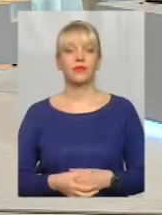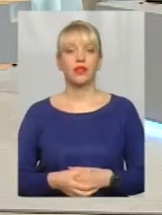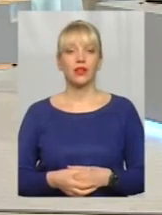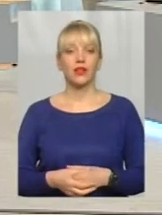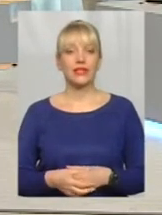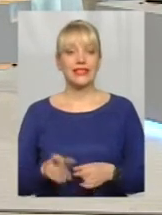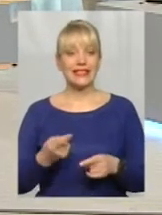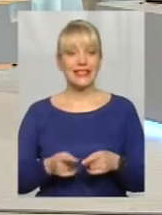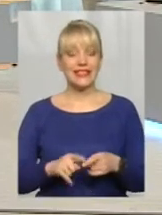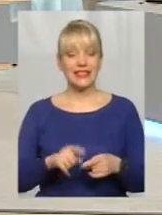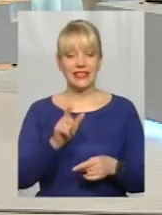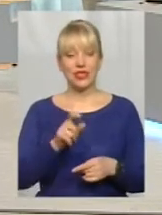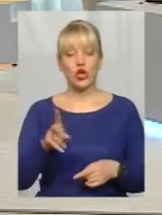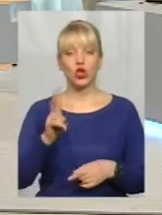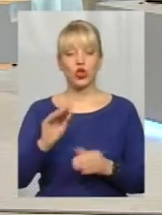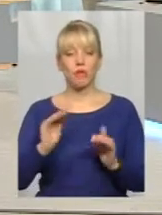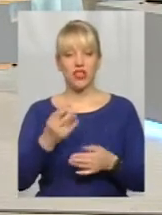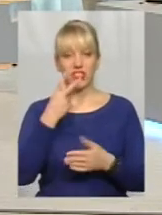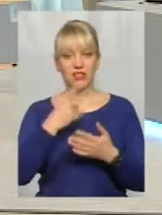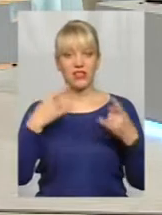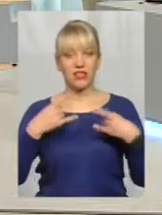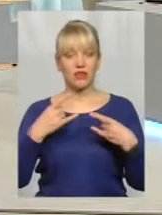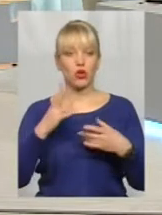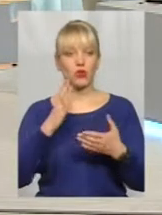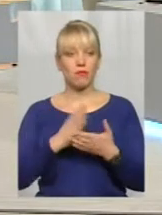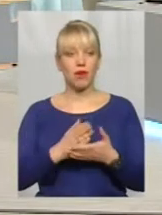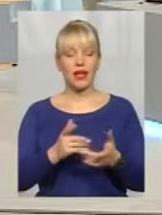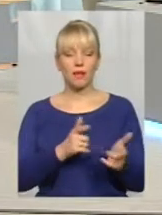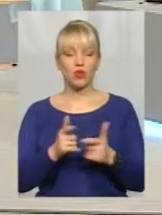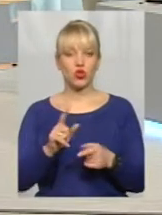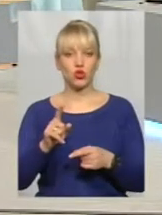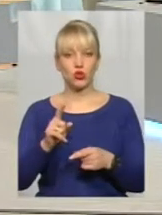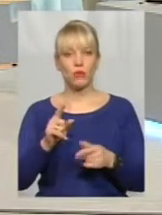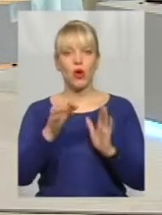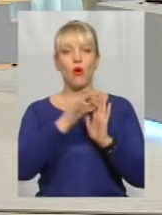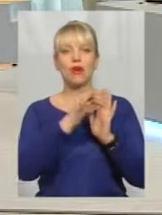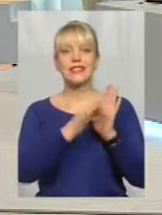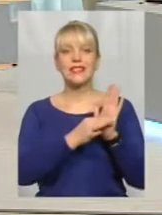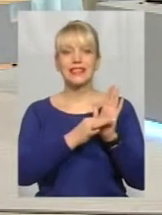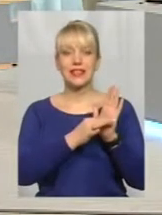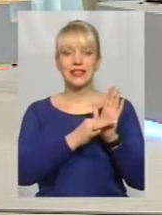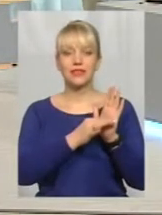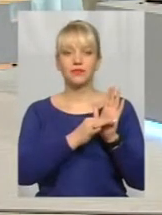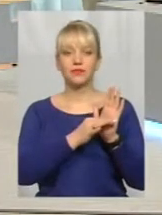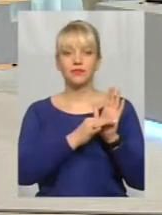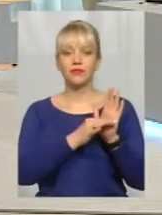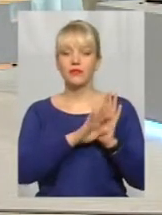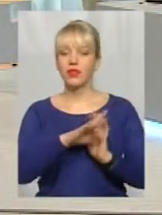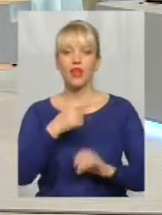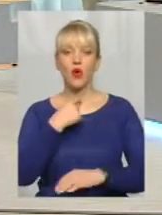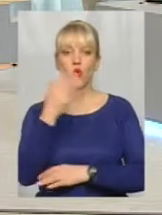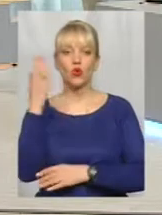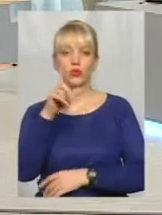Ті, хто менше його дивиться, чи має належну підготовку, щоб критично оцінити, не голосують за